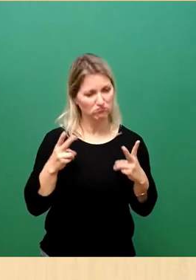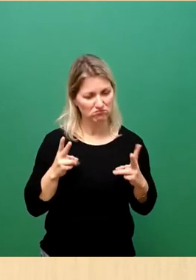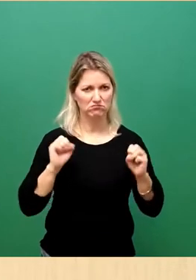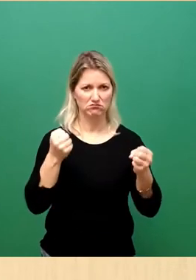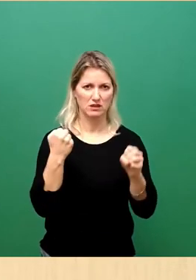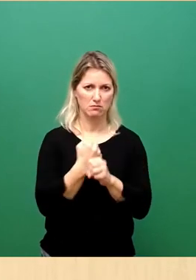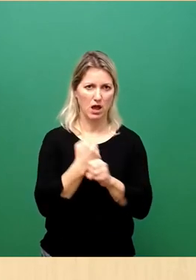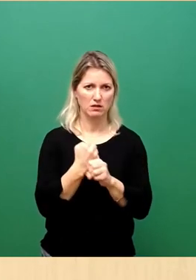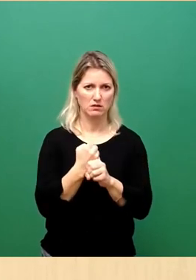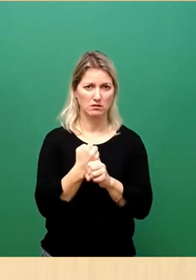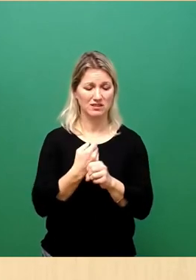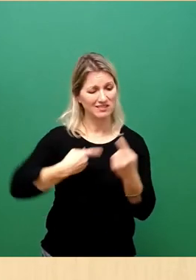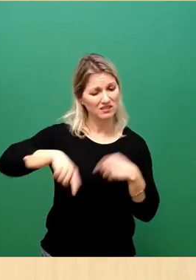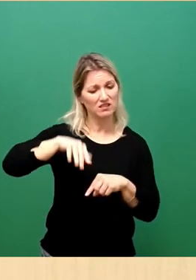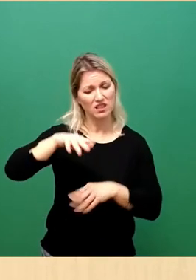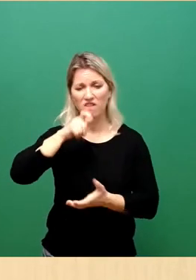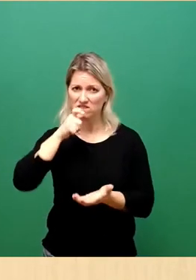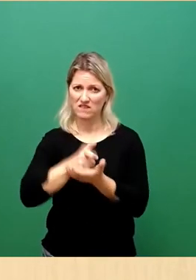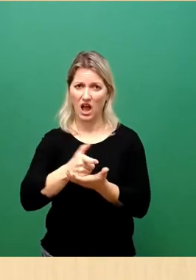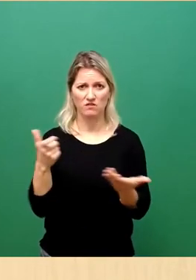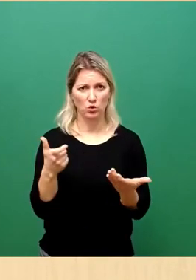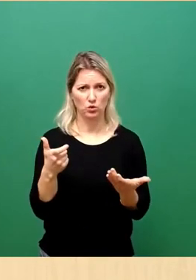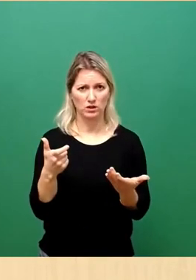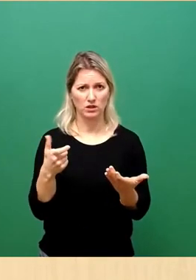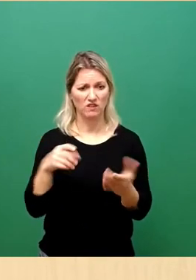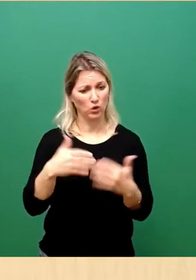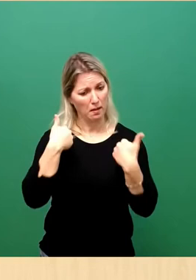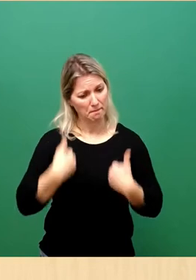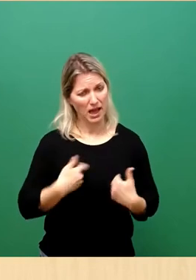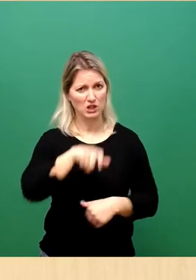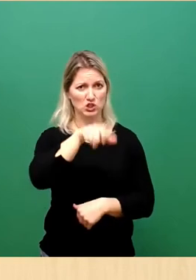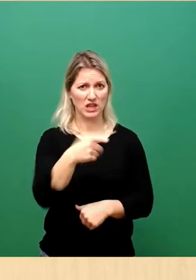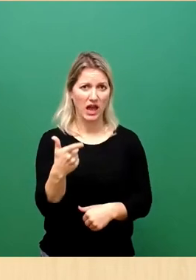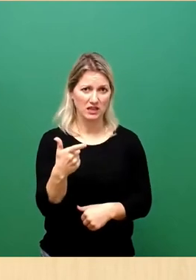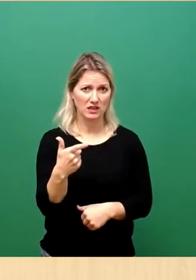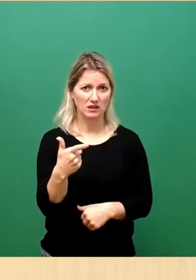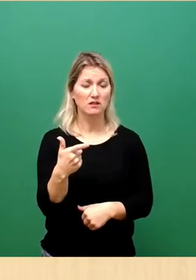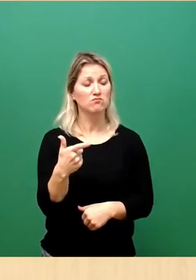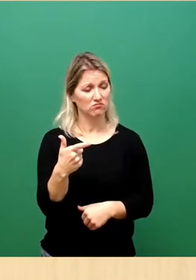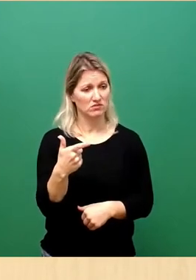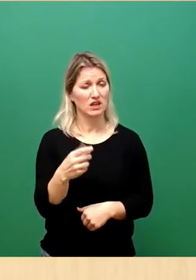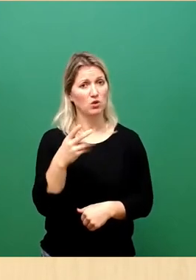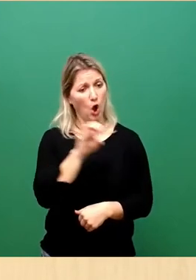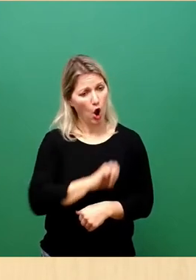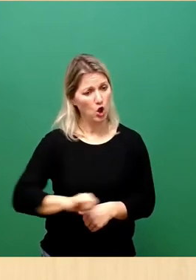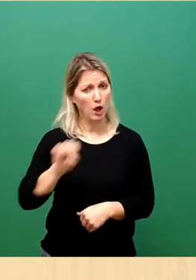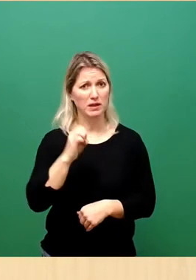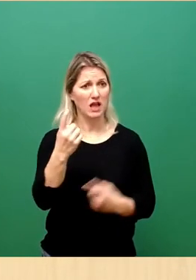Verantwortung für die Menschlichkeit, auch für die Elendslager in Moria und an den europäischen Außengrenzen.